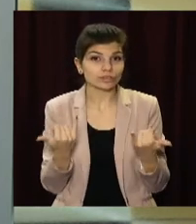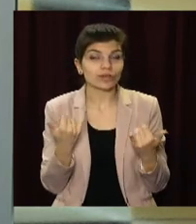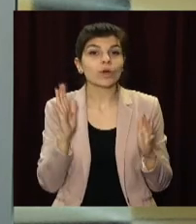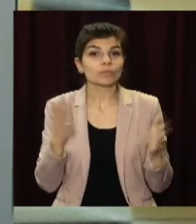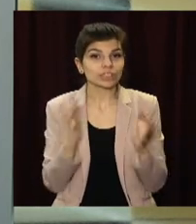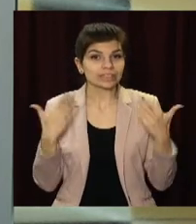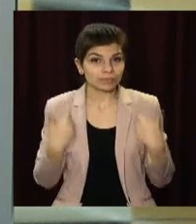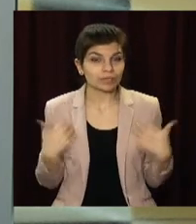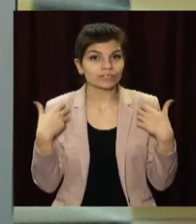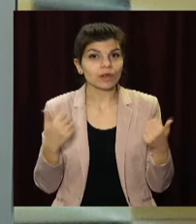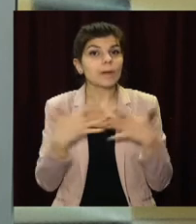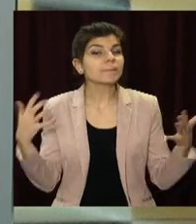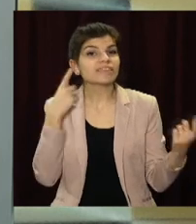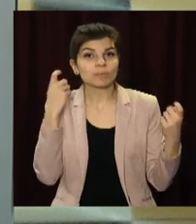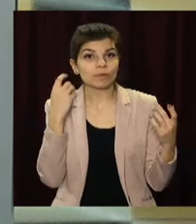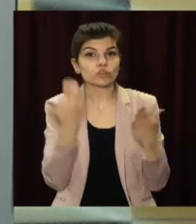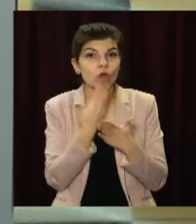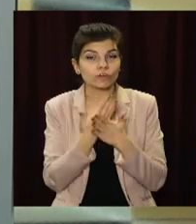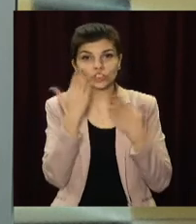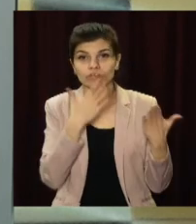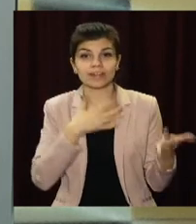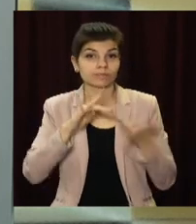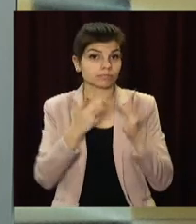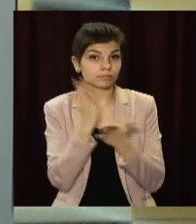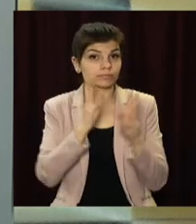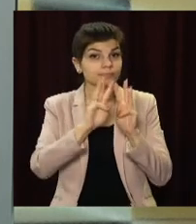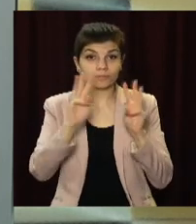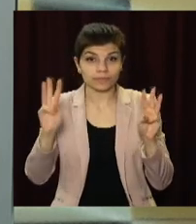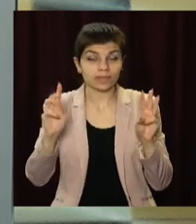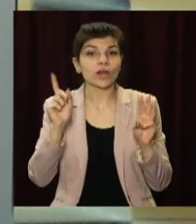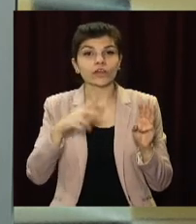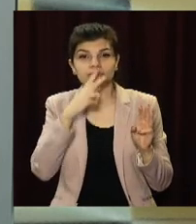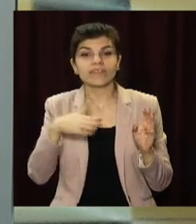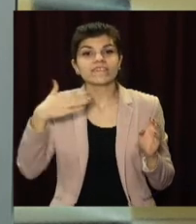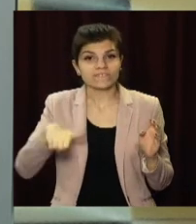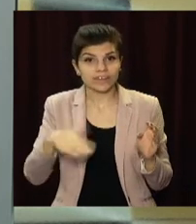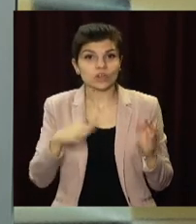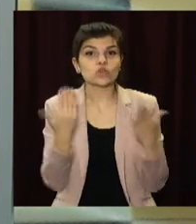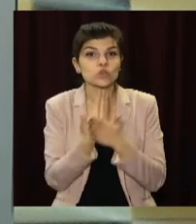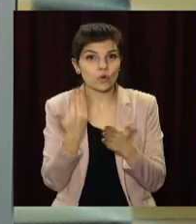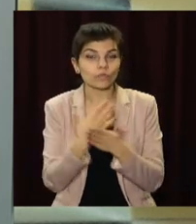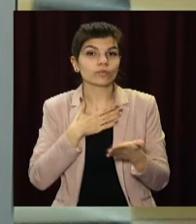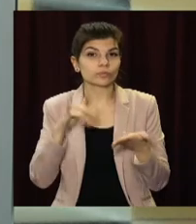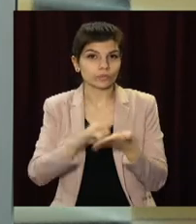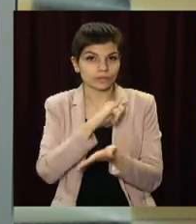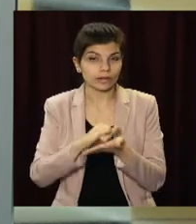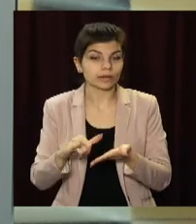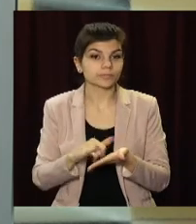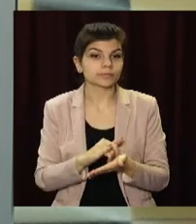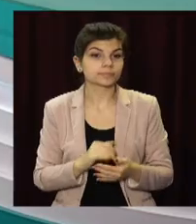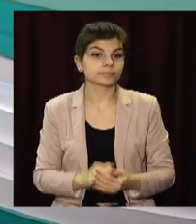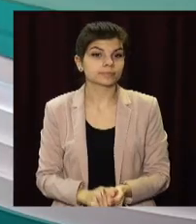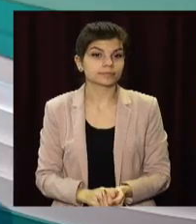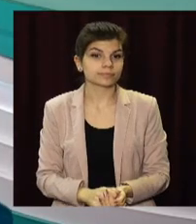здорові. Більше інформації читайте на нашому сайті opentv.media. Дивіться сюжети в соціальних мережах та на нашому ютуб-каналі.